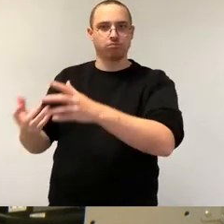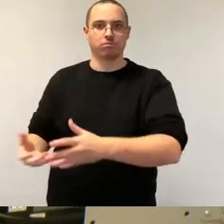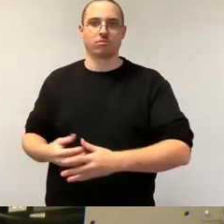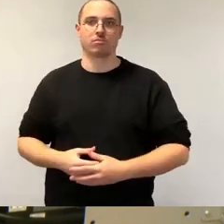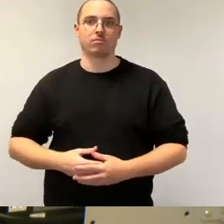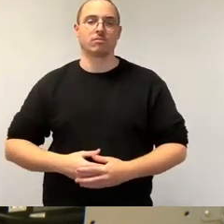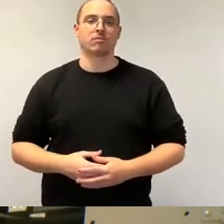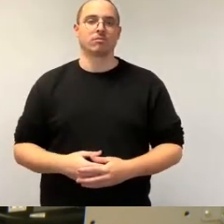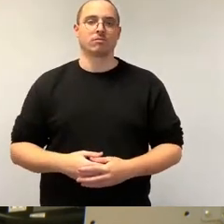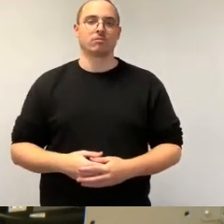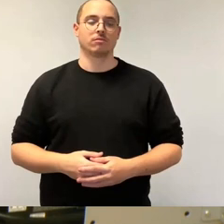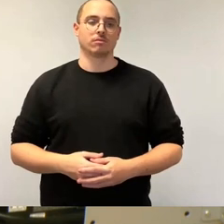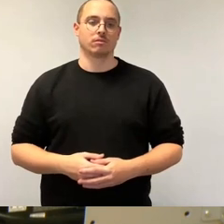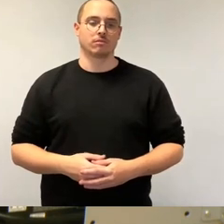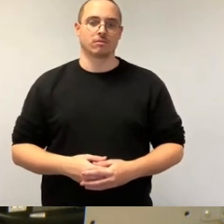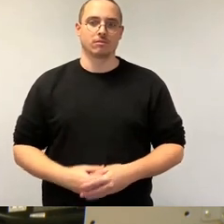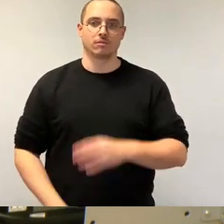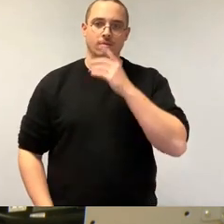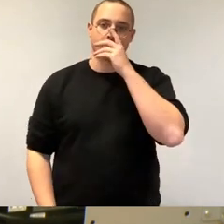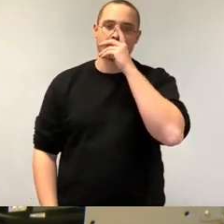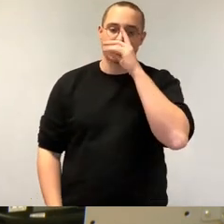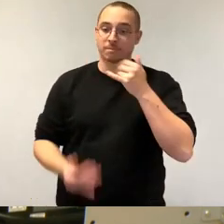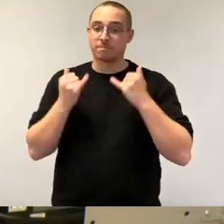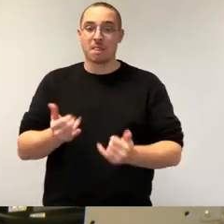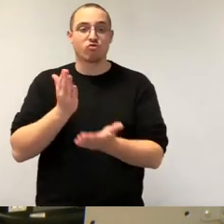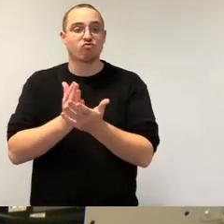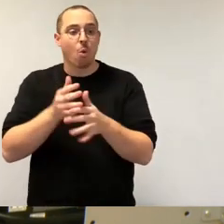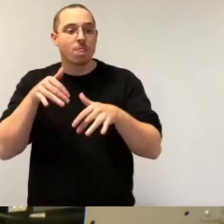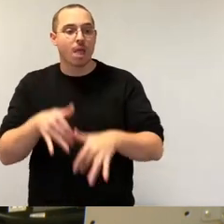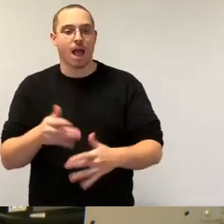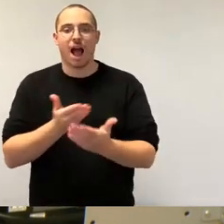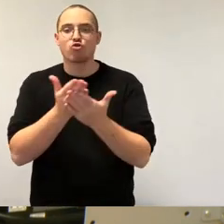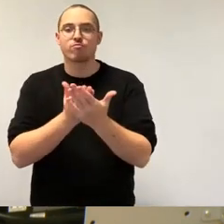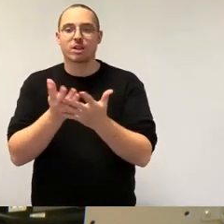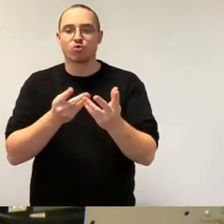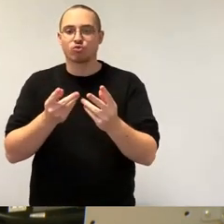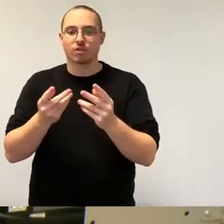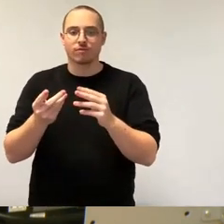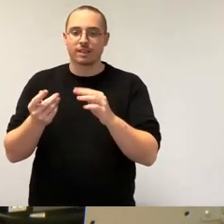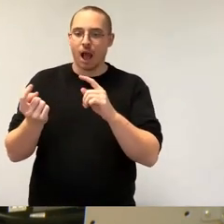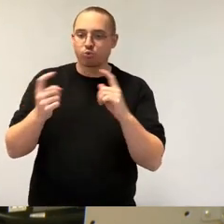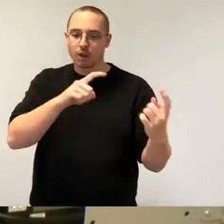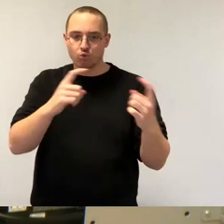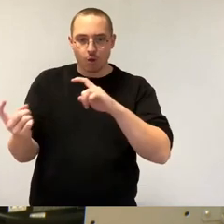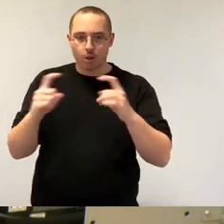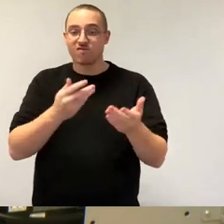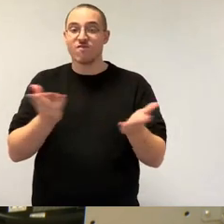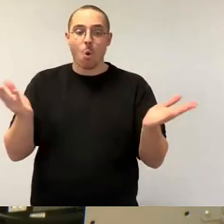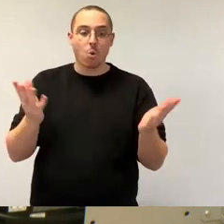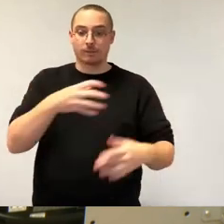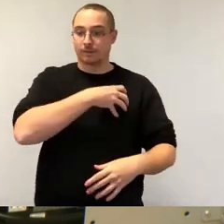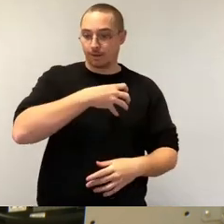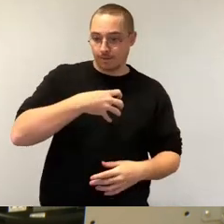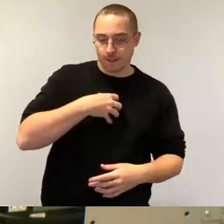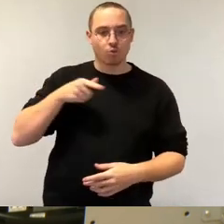Bereits jetzt gibt es auf studentischer Ebene einen Ausbildungsaustausch zwischen Dresdner und taiwanesischen Studenten. Die Einschreibungen an